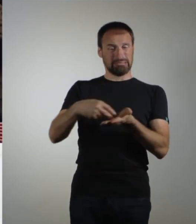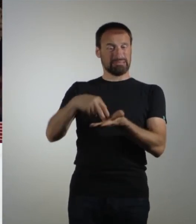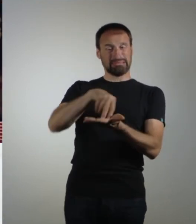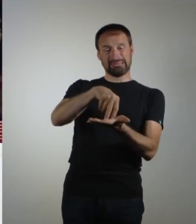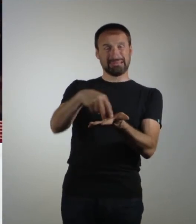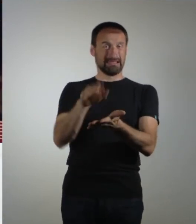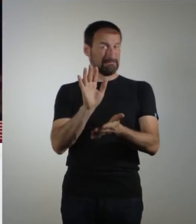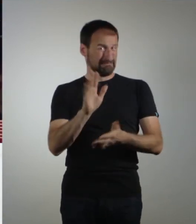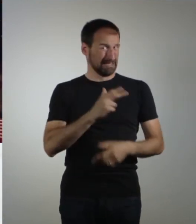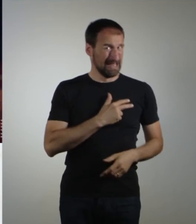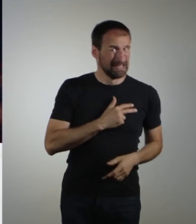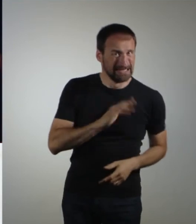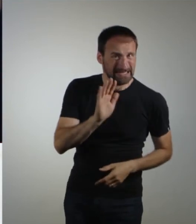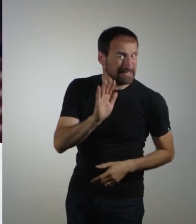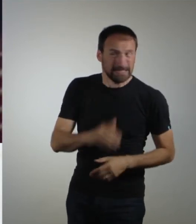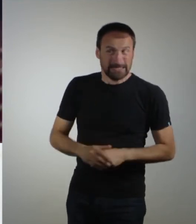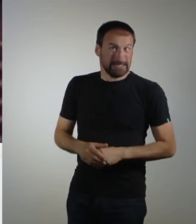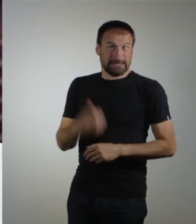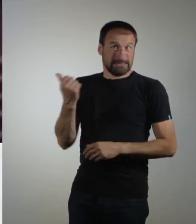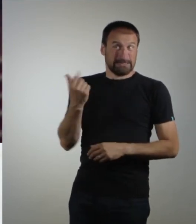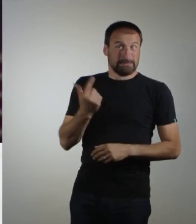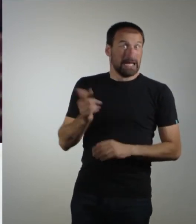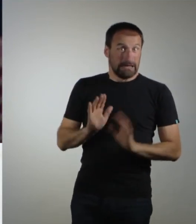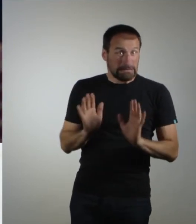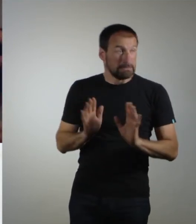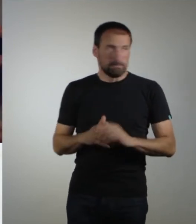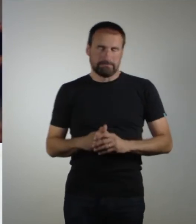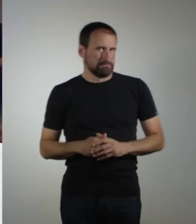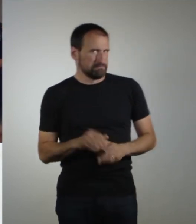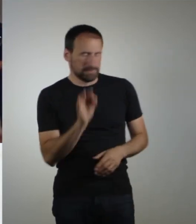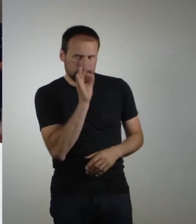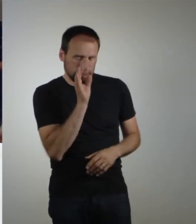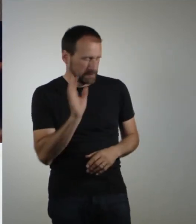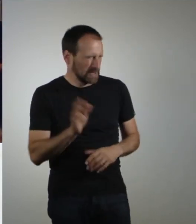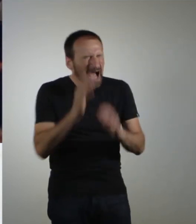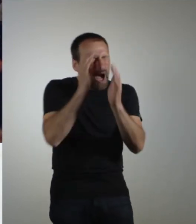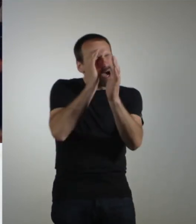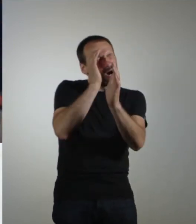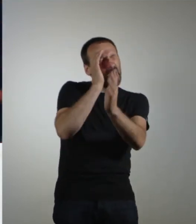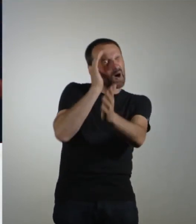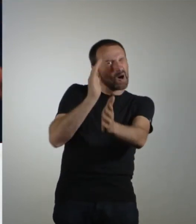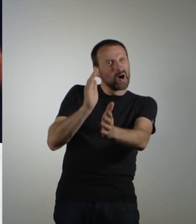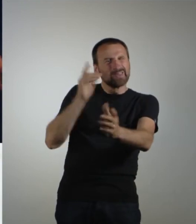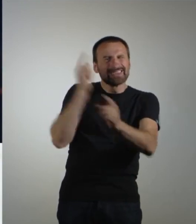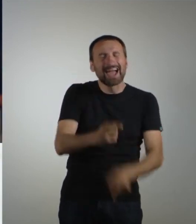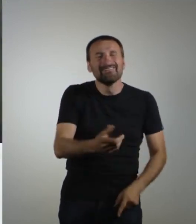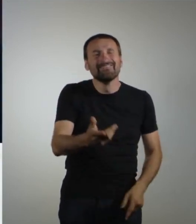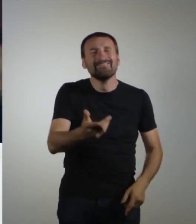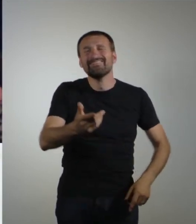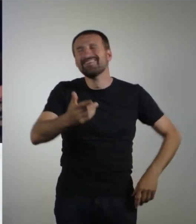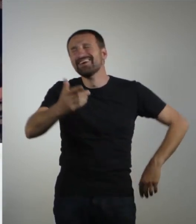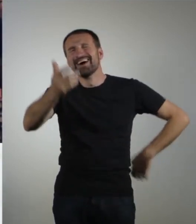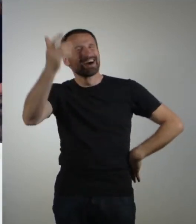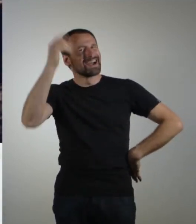Ah. Also ganz ehrlich, allzu viel würde ich auf die beiden jetzt nicht mehr setzen. Eieieiei. Und dann trifft der